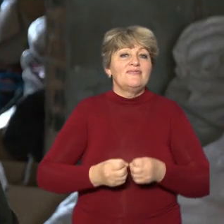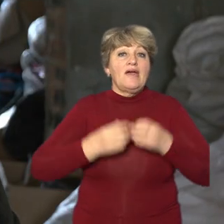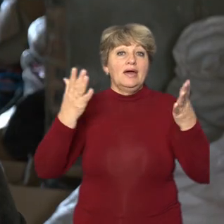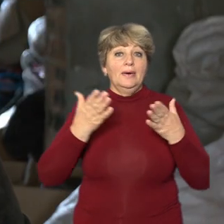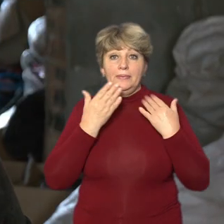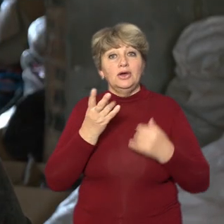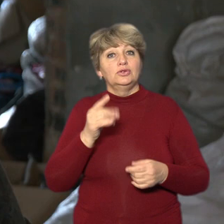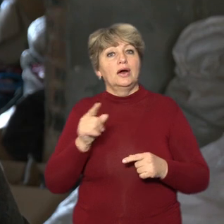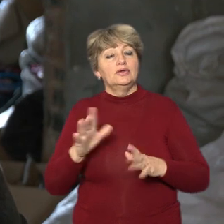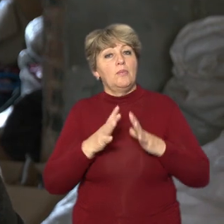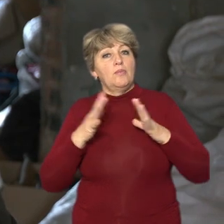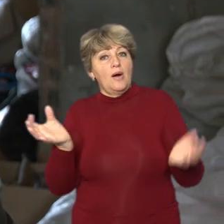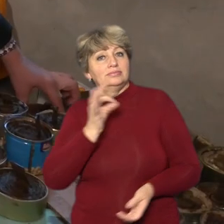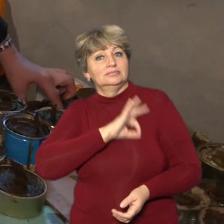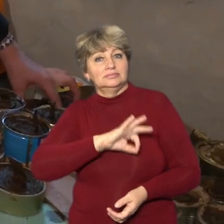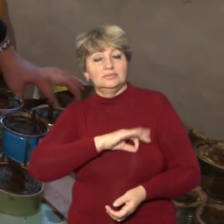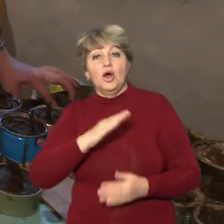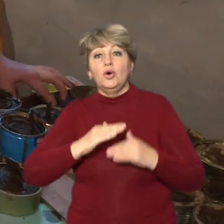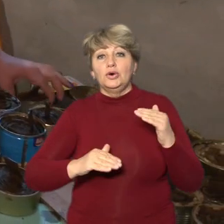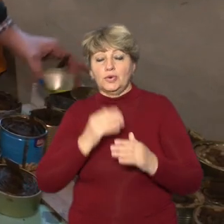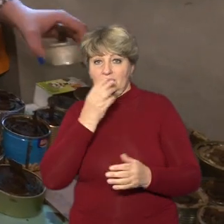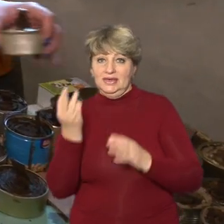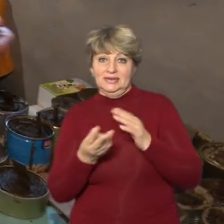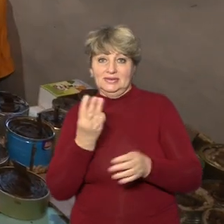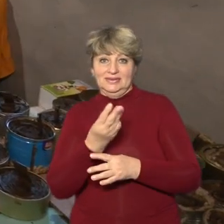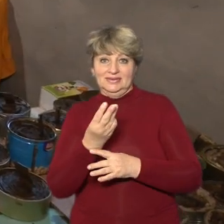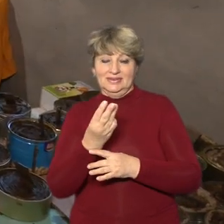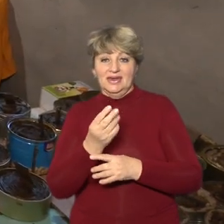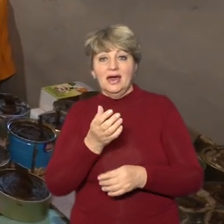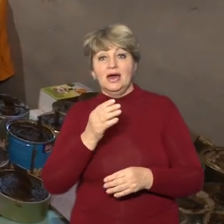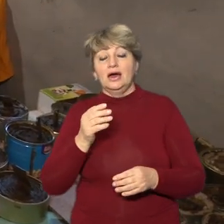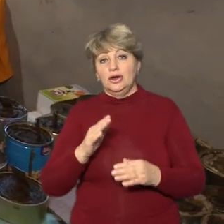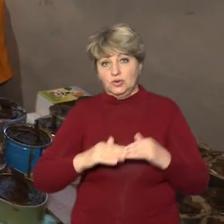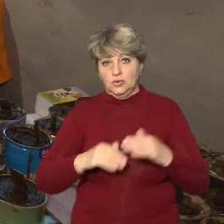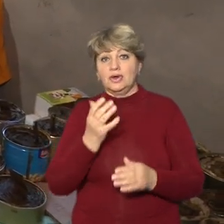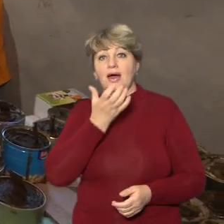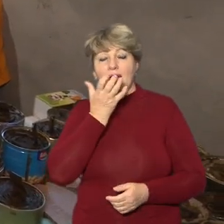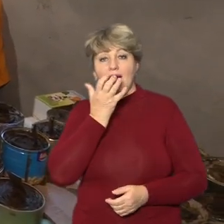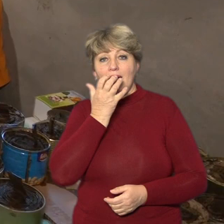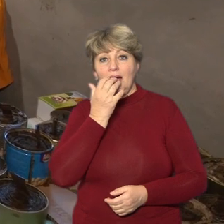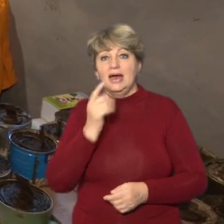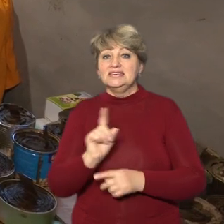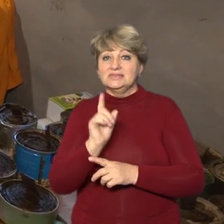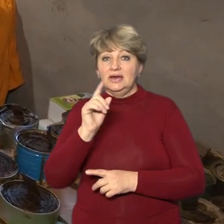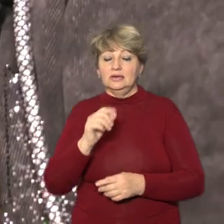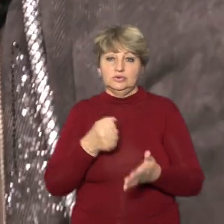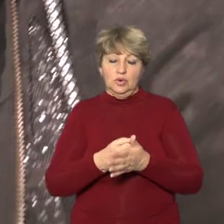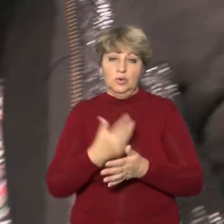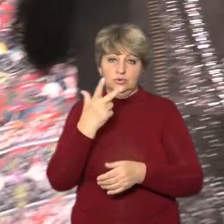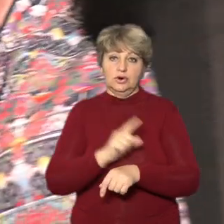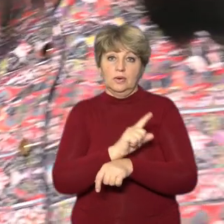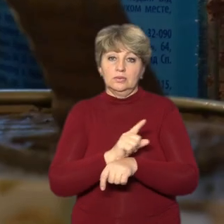для того, щоб хоча б якісь руки зігріти. Ось така свічка горить до трьох годин. Маленька, просто маленька свічка.